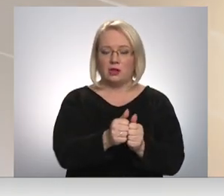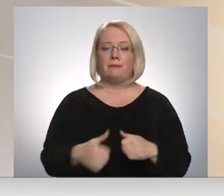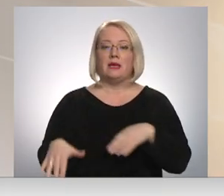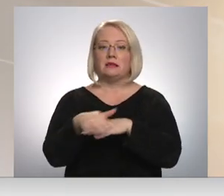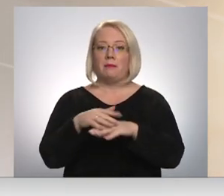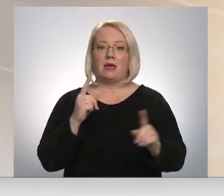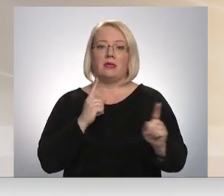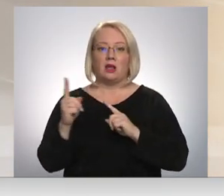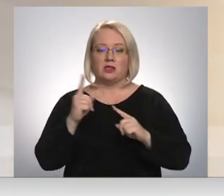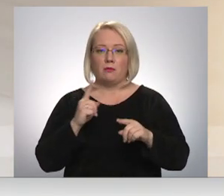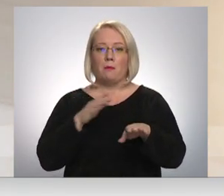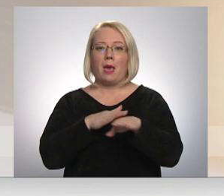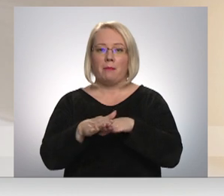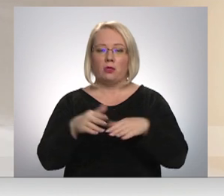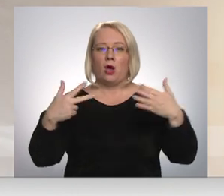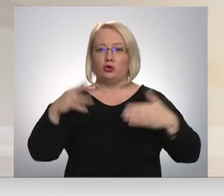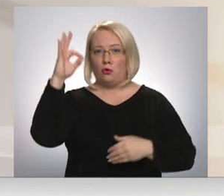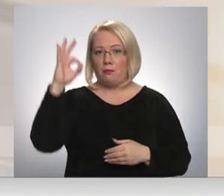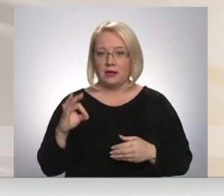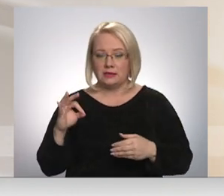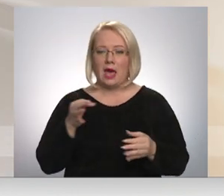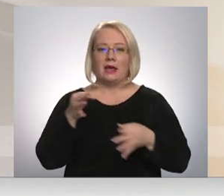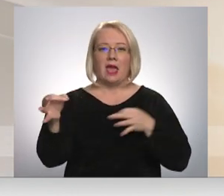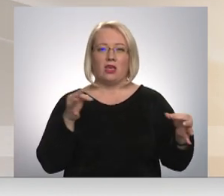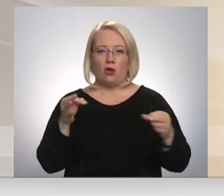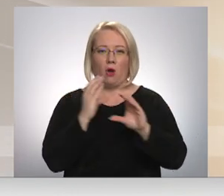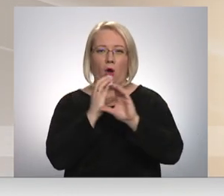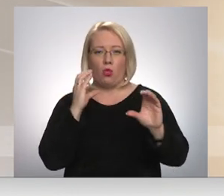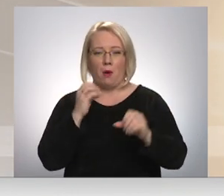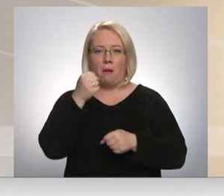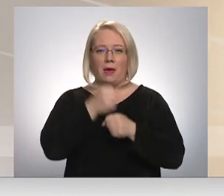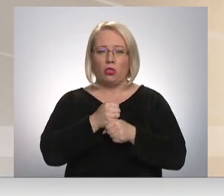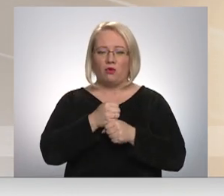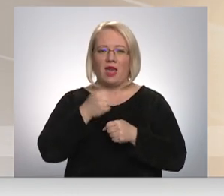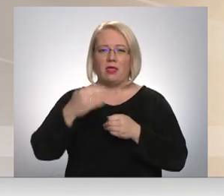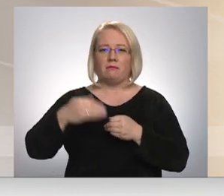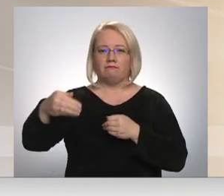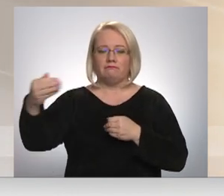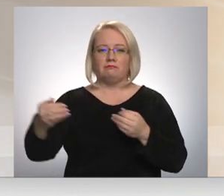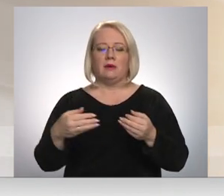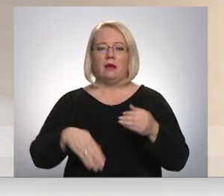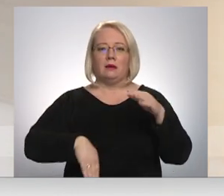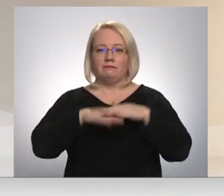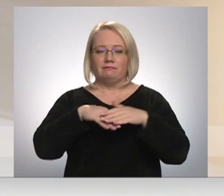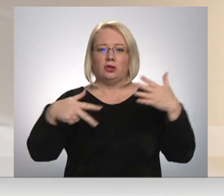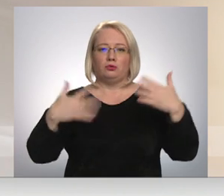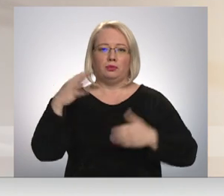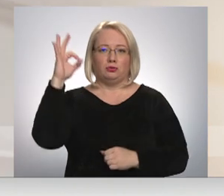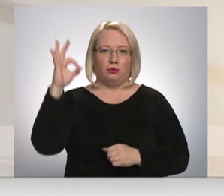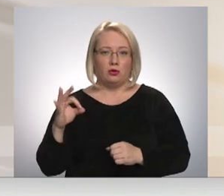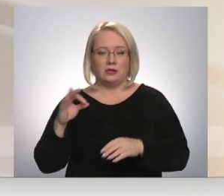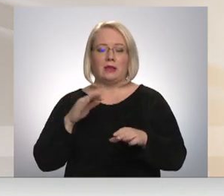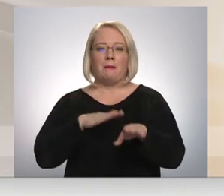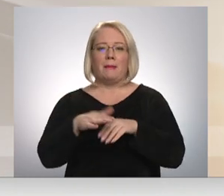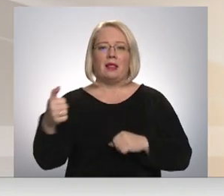aizpildījums – 80%. Reģionālās nozīmes marštos ar pieturvietām pasažieru uzņemšanai – 85%. Pilngadīgām